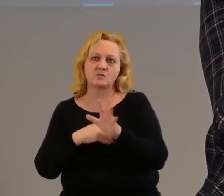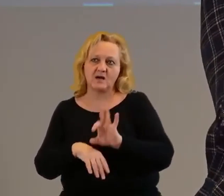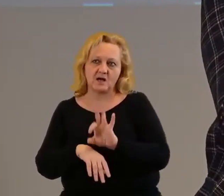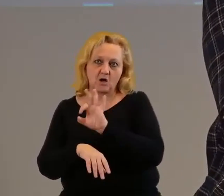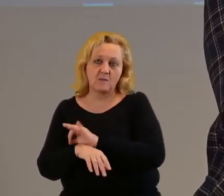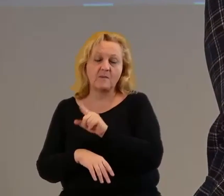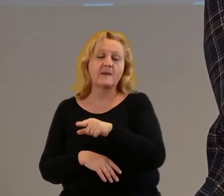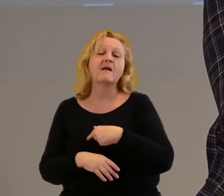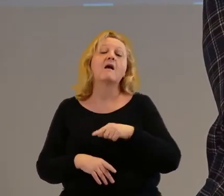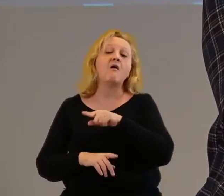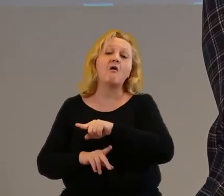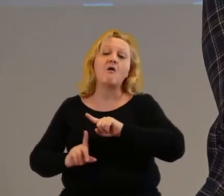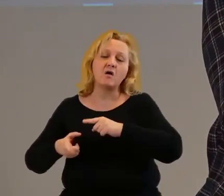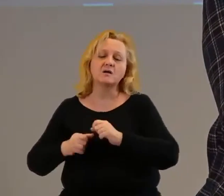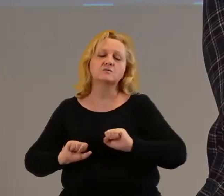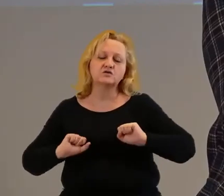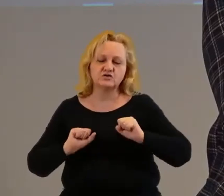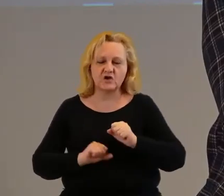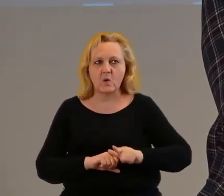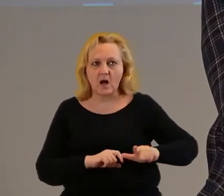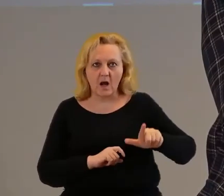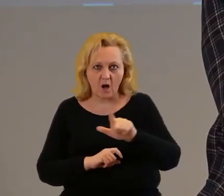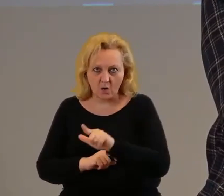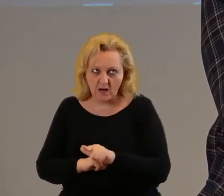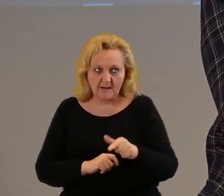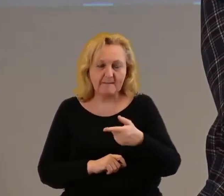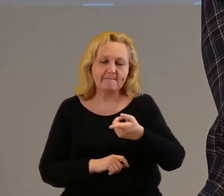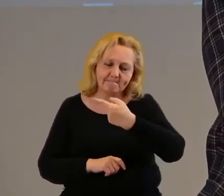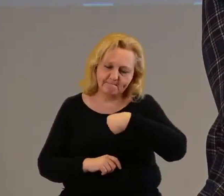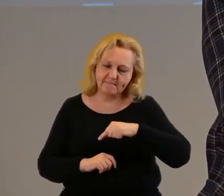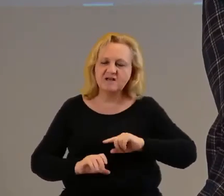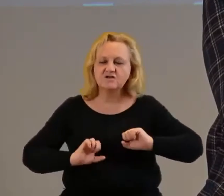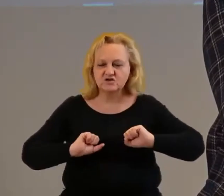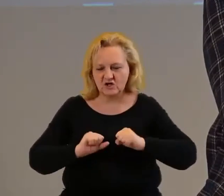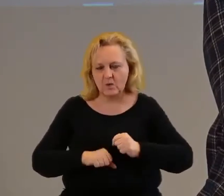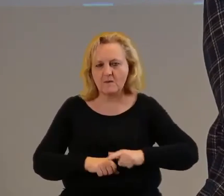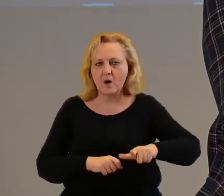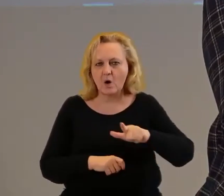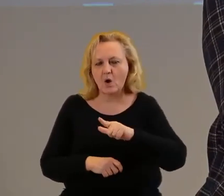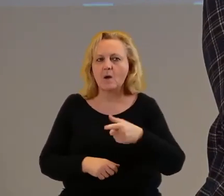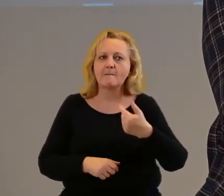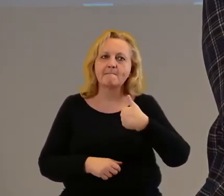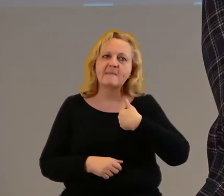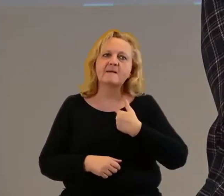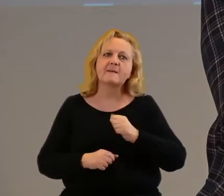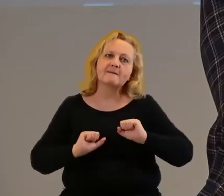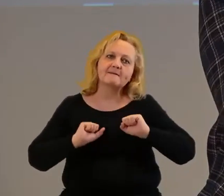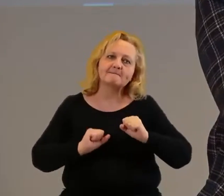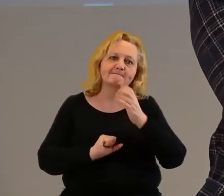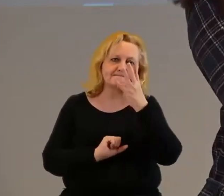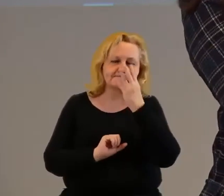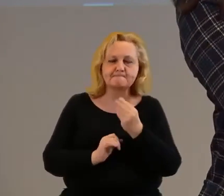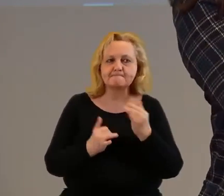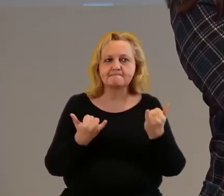mówił Łukasz Gorczyński, też my działamy lokalnie. Założyliśmy sobie takie działania na terenie powiatu